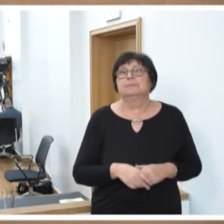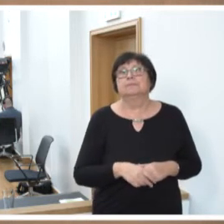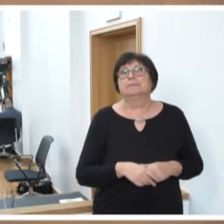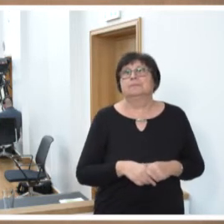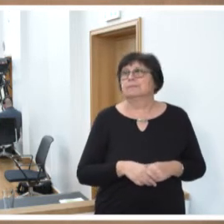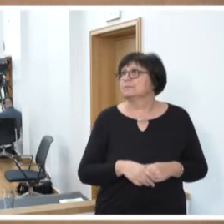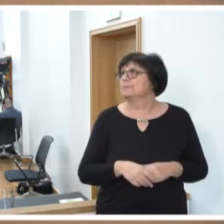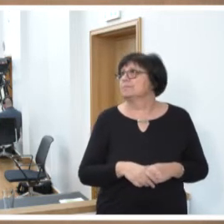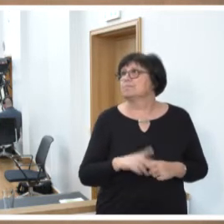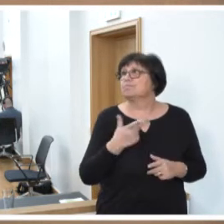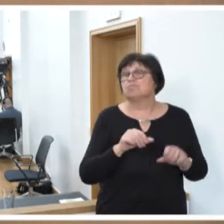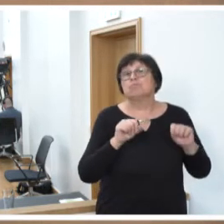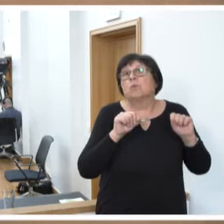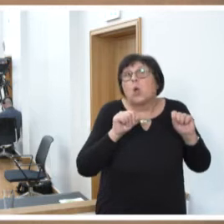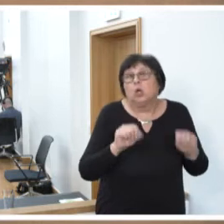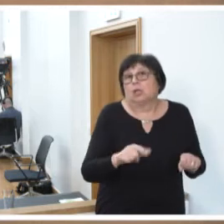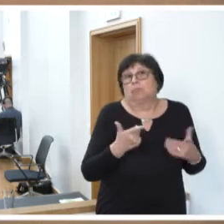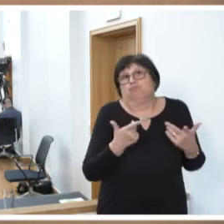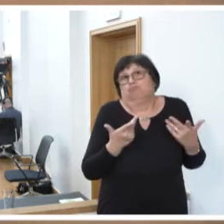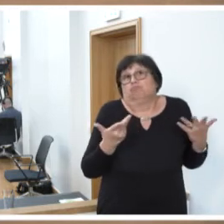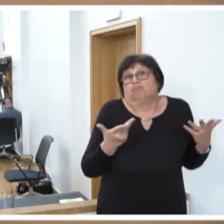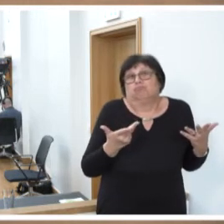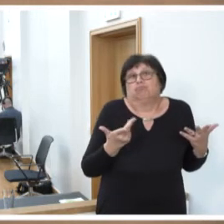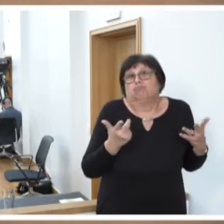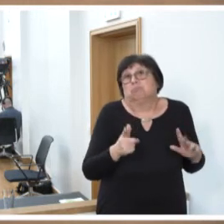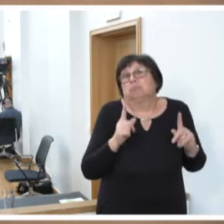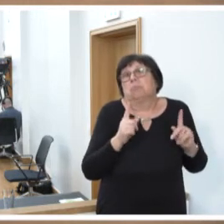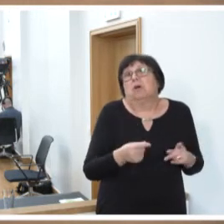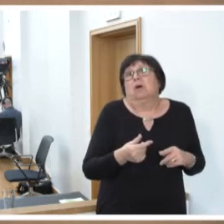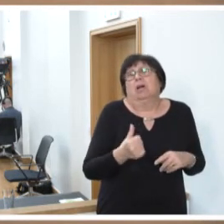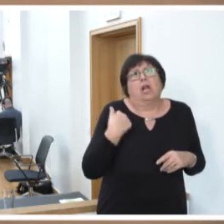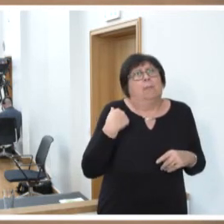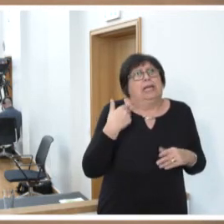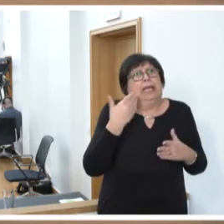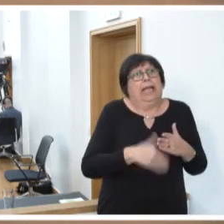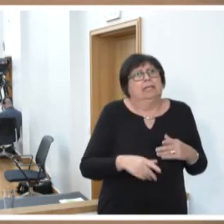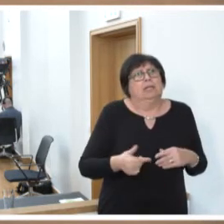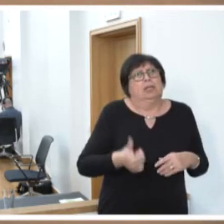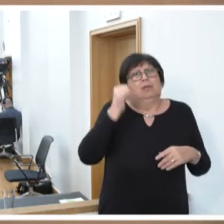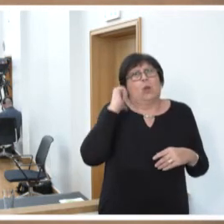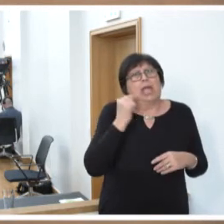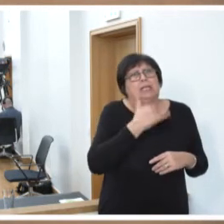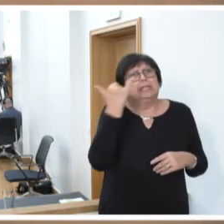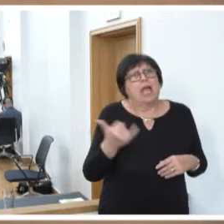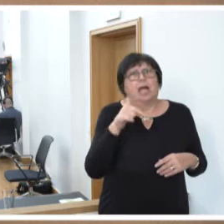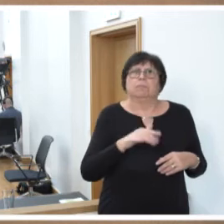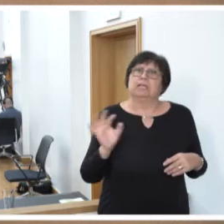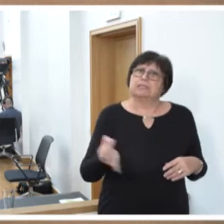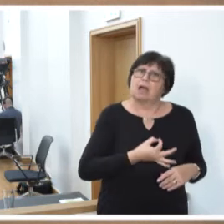Man kann es jetzt mal Stand vom letzten Jahr Ende, glaube ich, im Saarland,